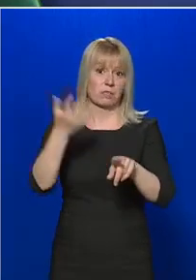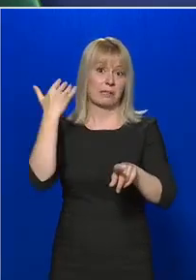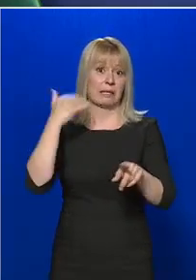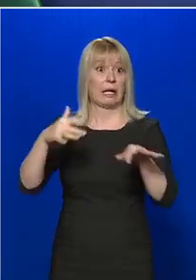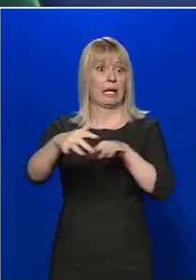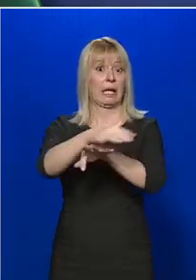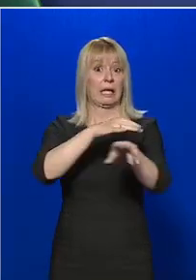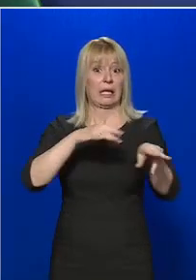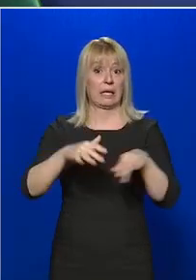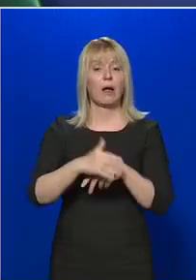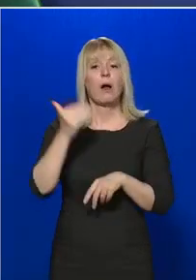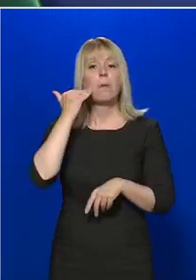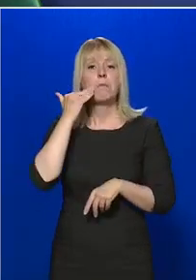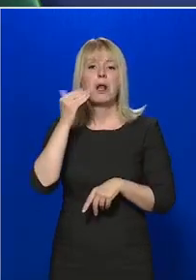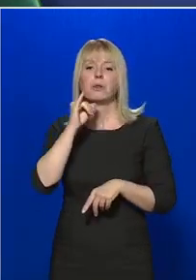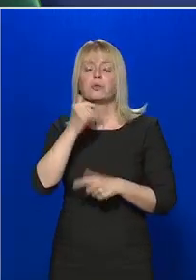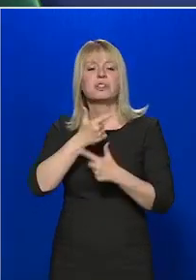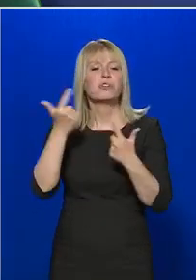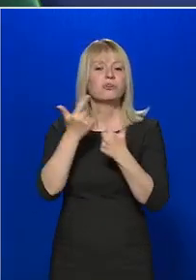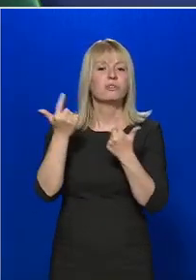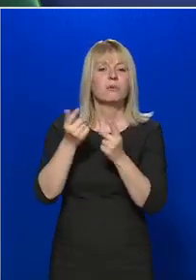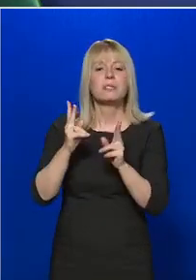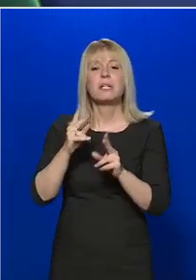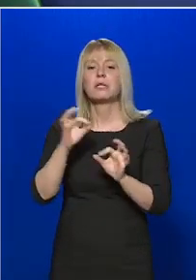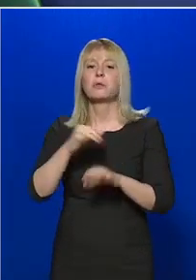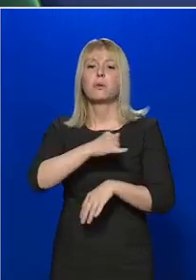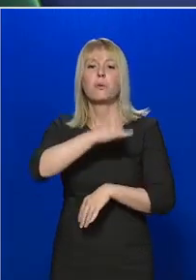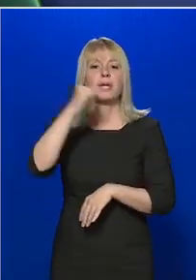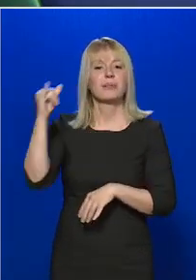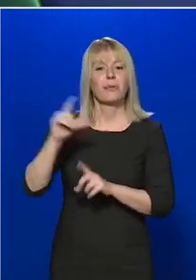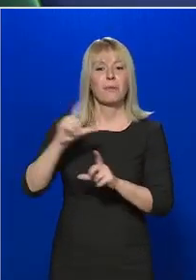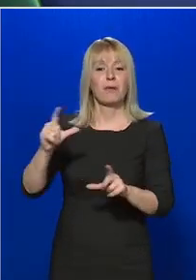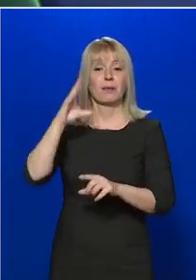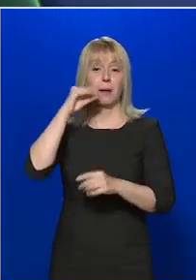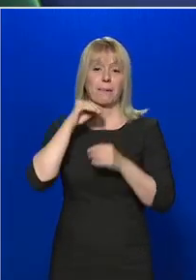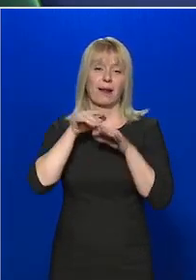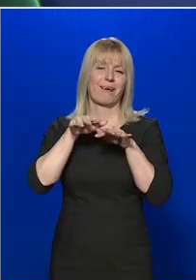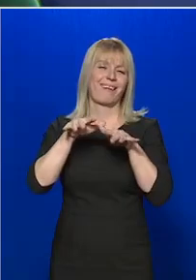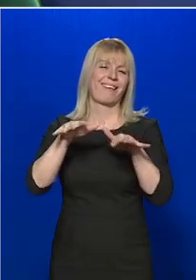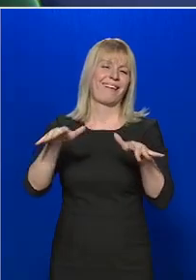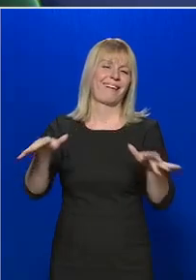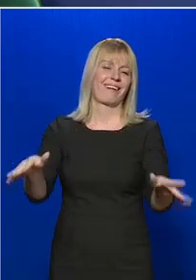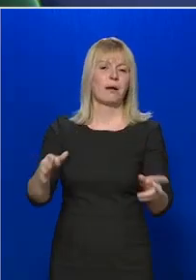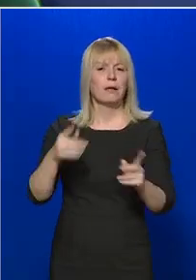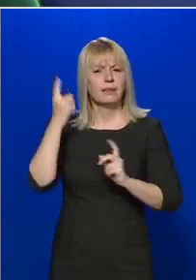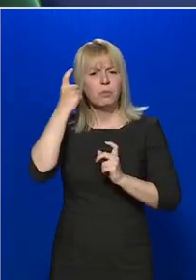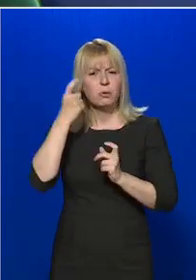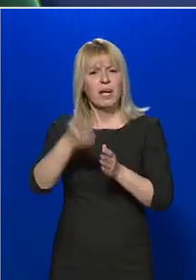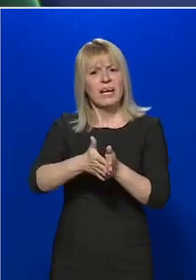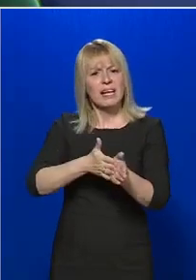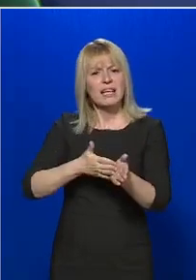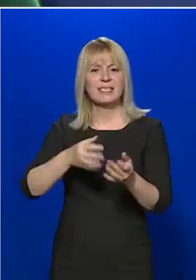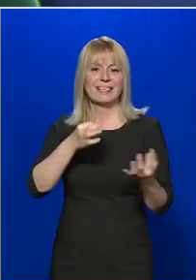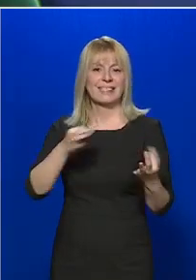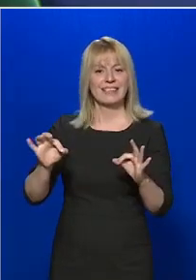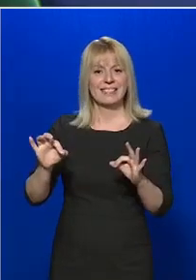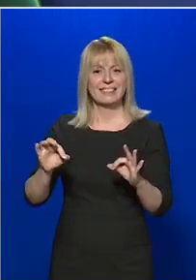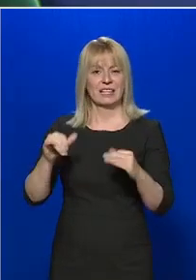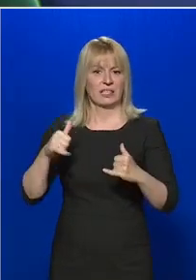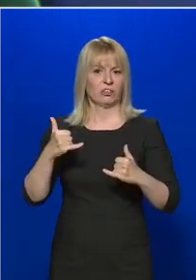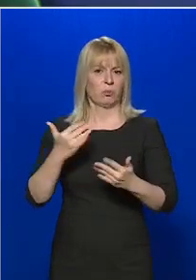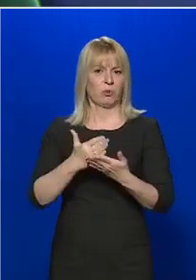Balatonról nincs információnk, lehet, hogy a jó idő ott is kivitte az embereket. Nem gondolják, hogy a kezdeti intézkedések pozitív hatását